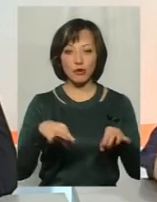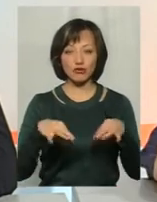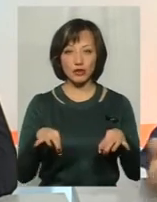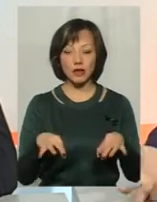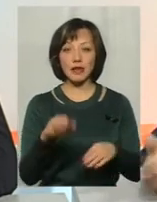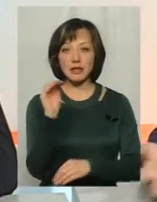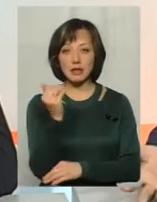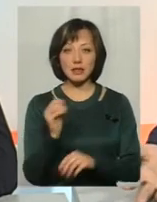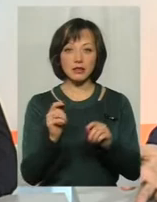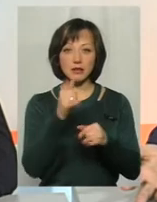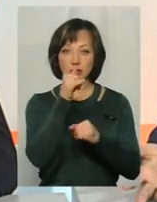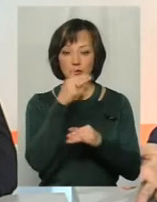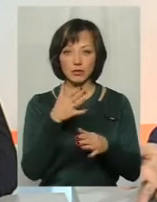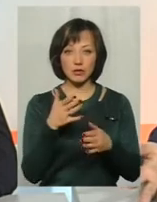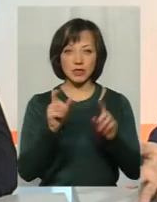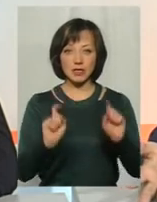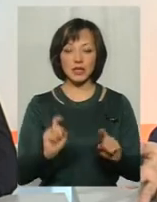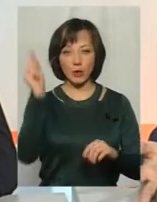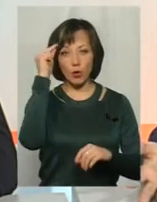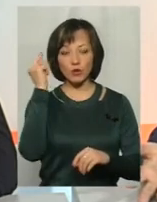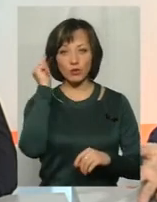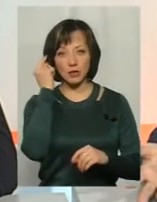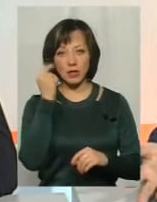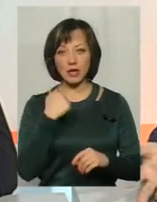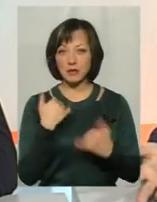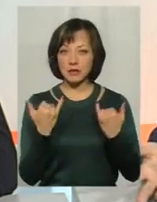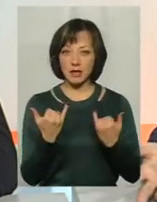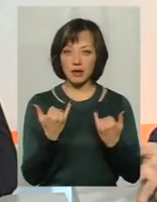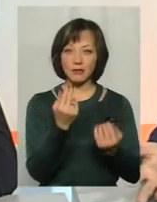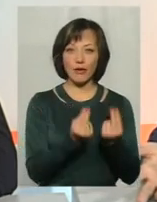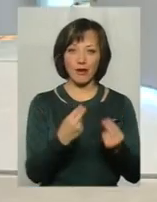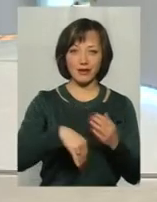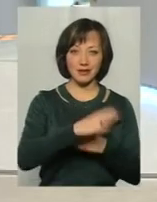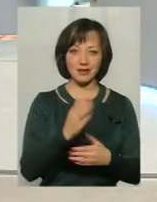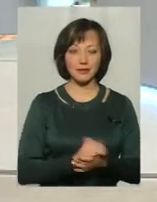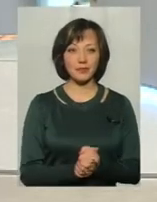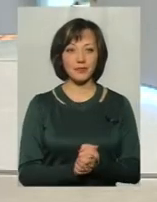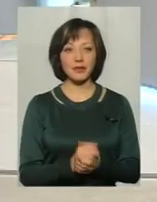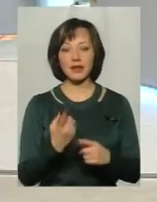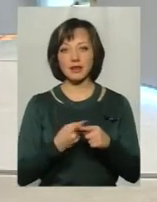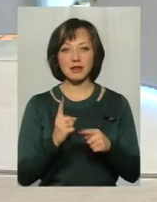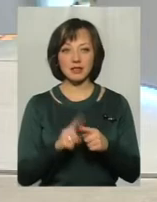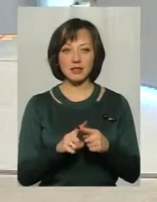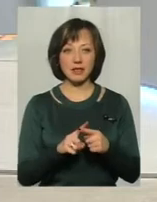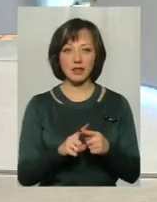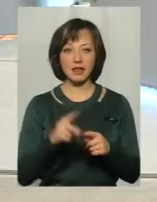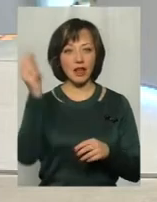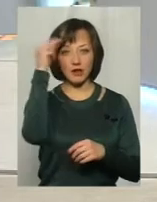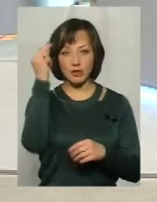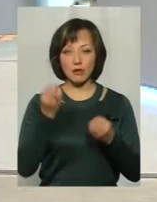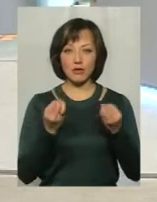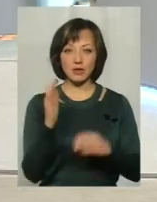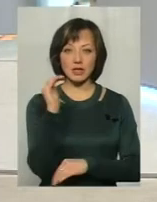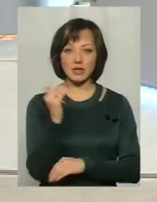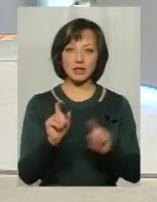І тоді дитина може банально сидіти на уроці і думати, я би зараз, що би погрався. І тоді це не навчання, а просто